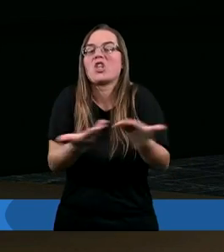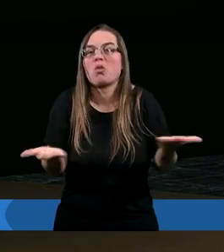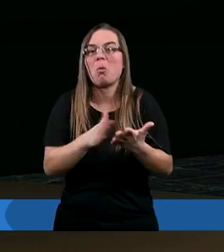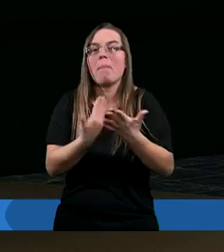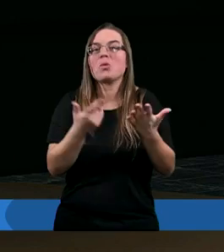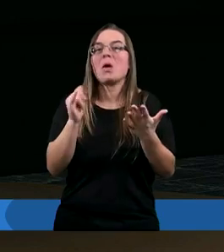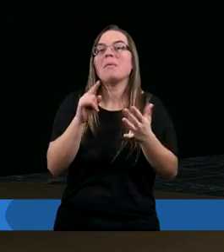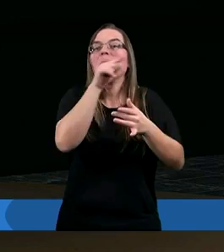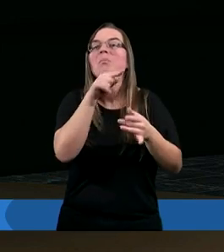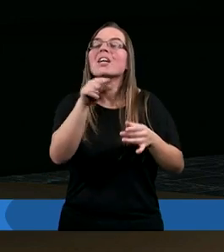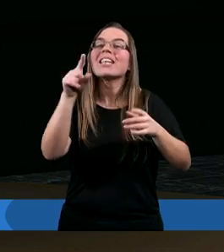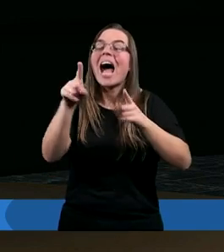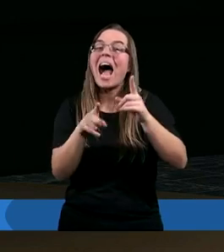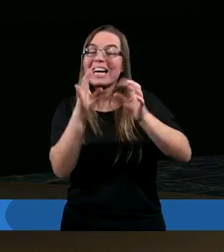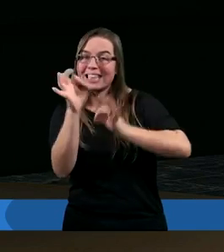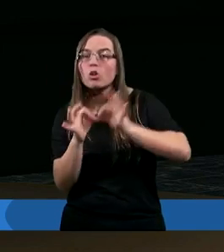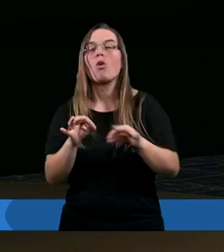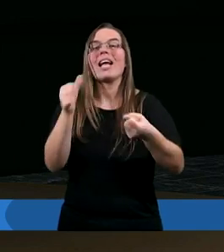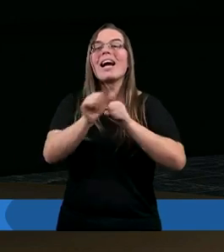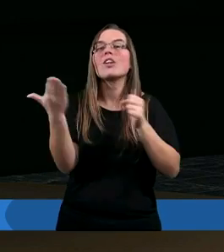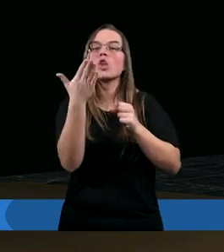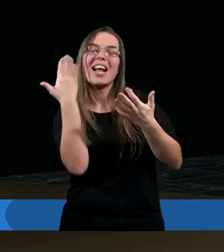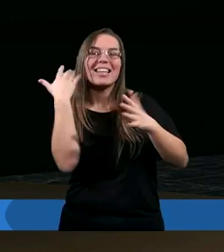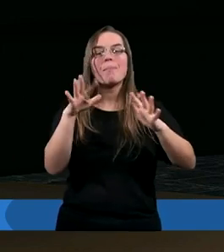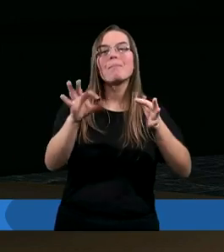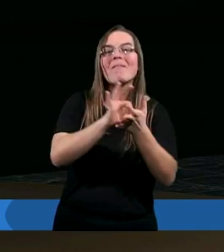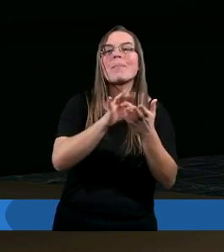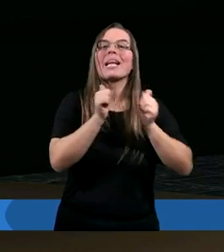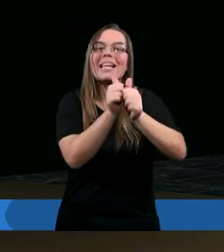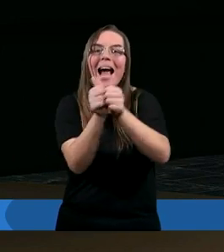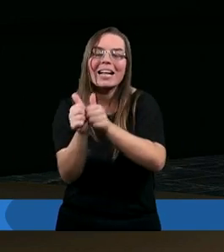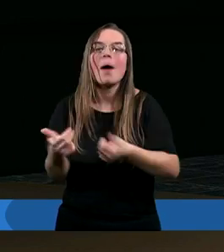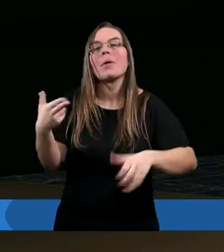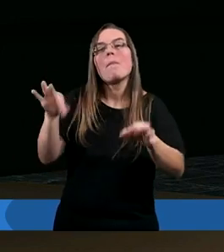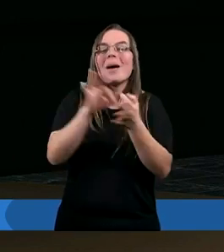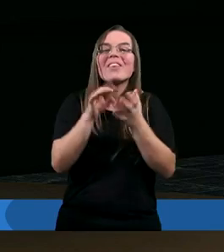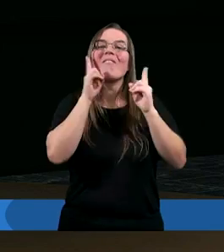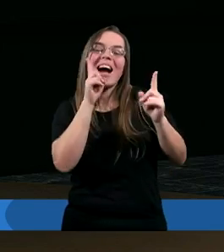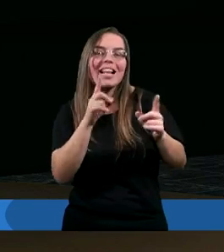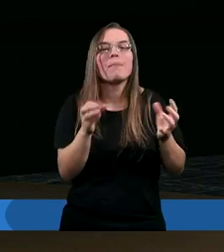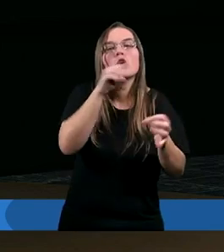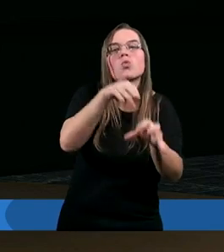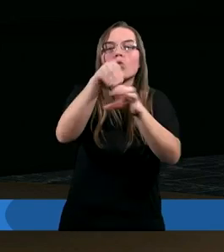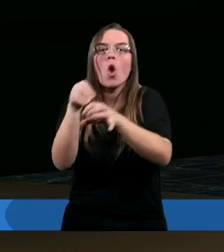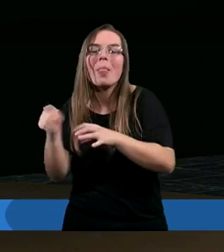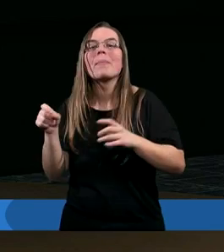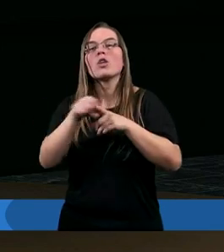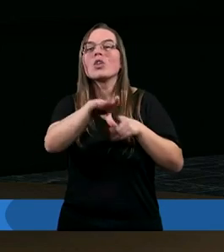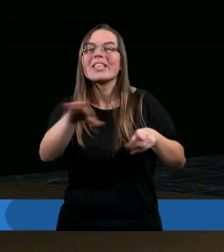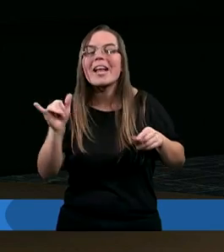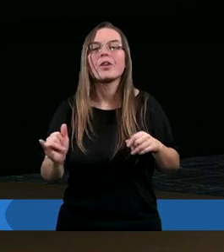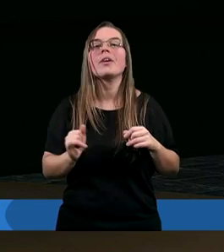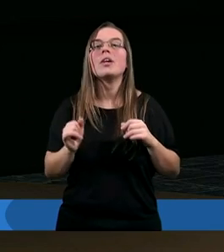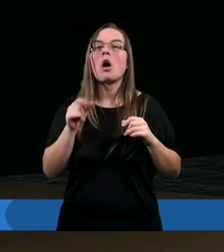Im dłużej trwa taka historia, jeszcze gdzieś tam z pewnymi zdaniami czy pewnymi hasłami wrzucanymi przez nas do dzieci,